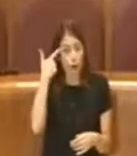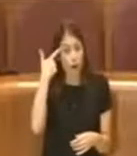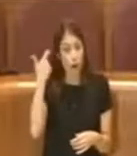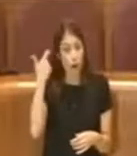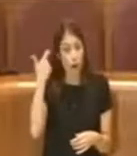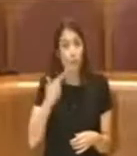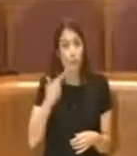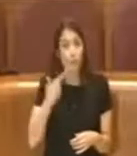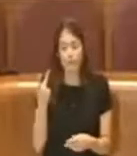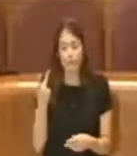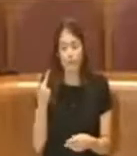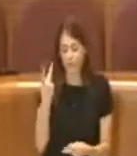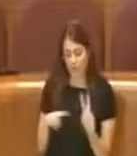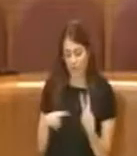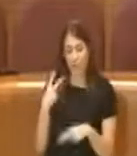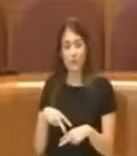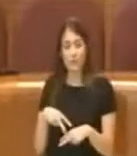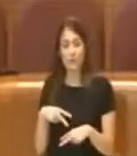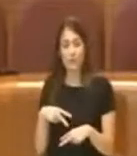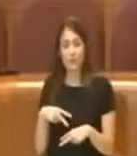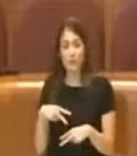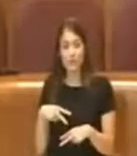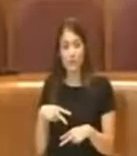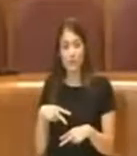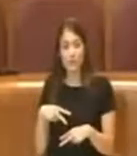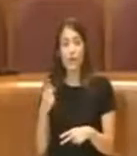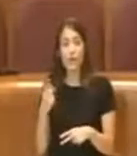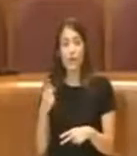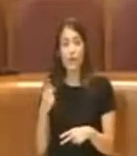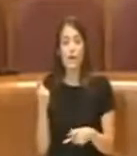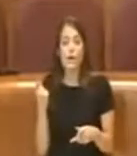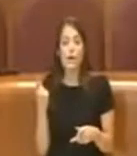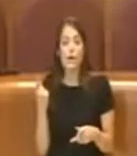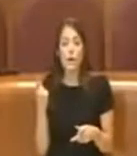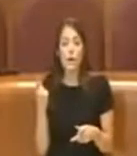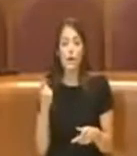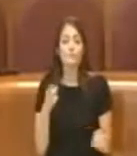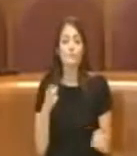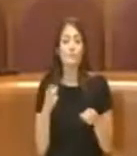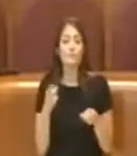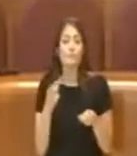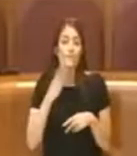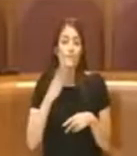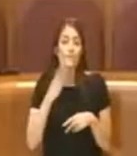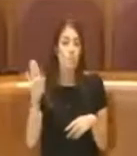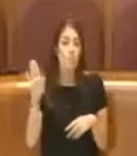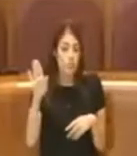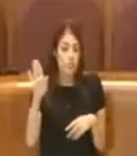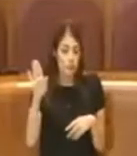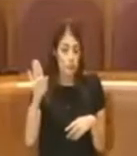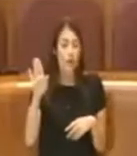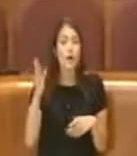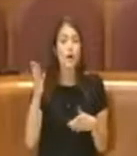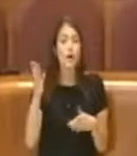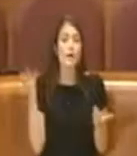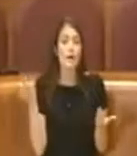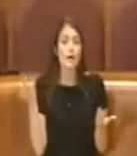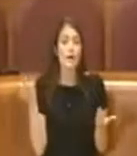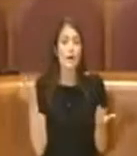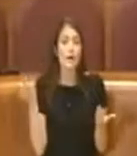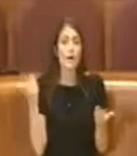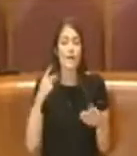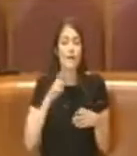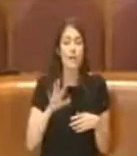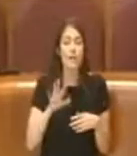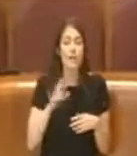è stato violentato durante il periodo fascista, dopo il